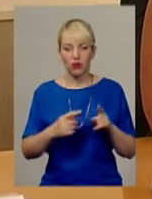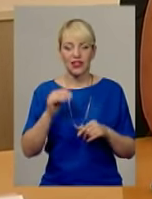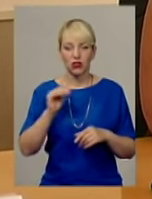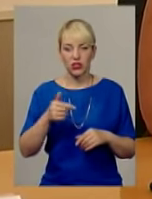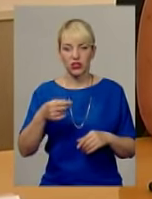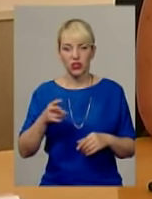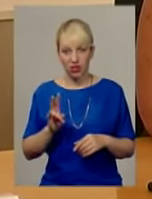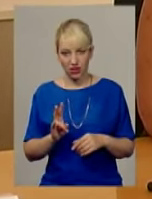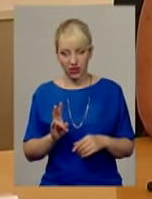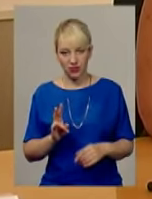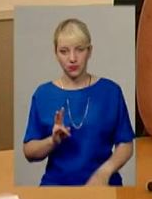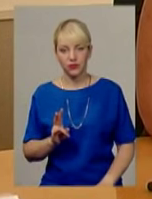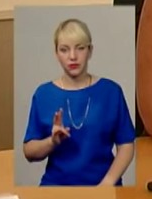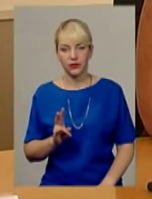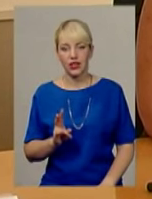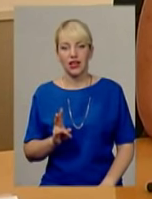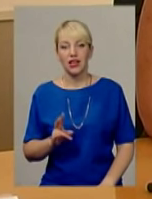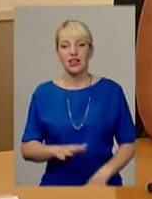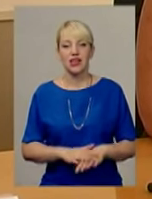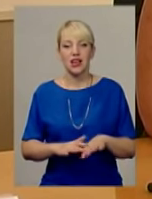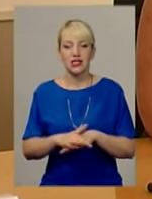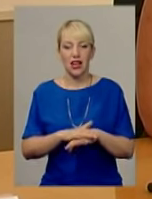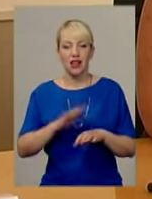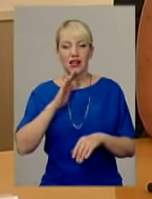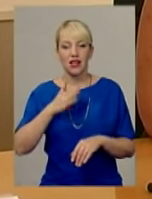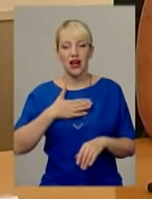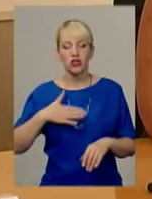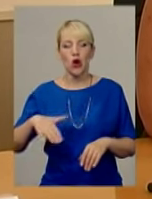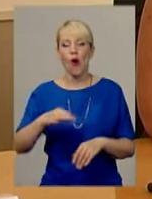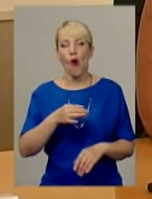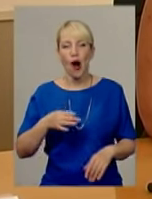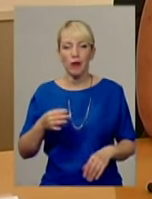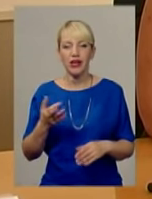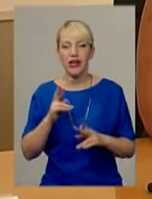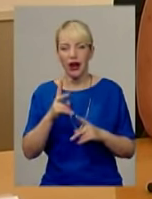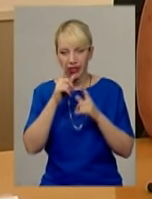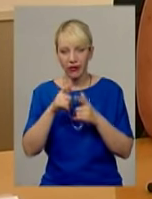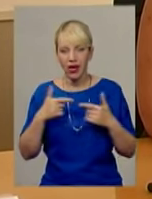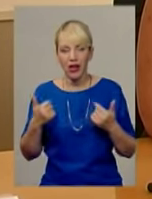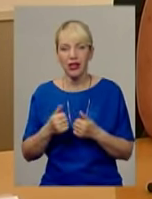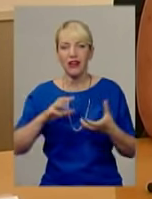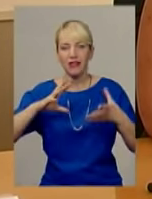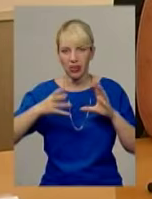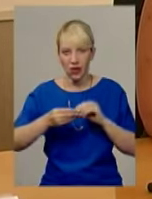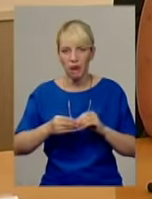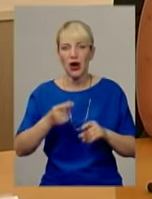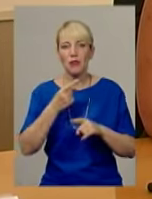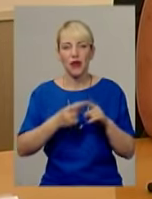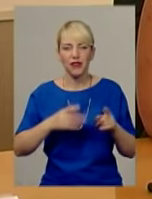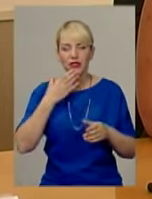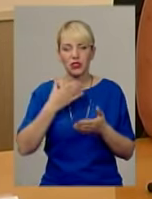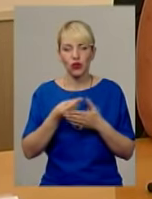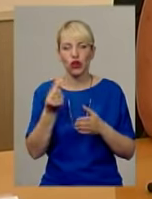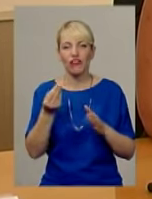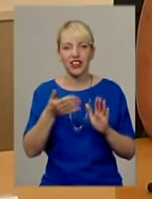гривень. Населення нашої області, як і країни, цілому половину своїх